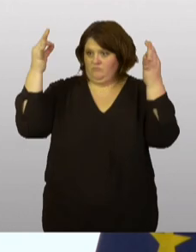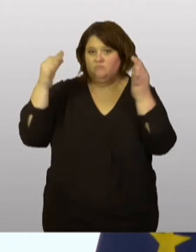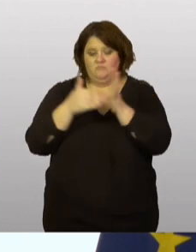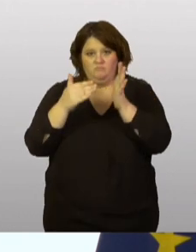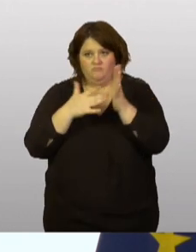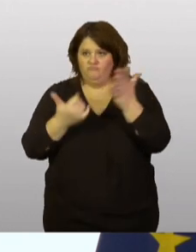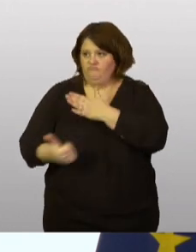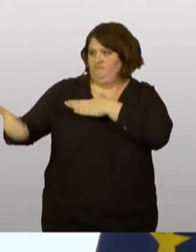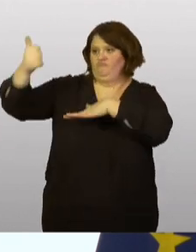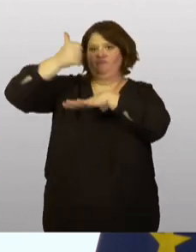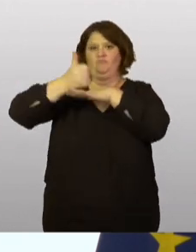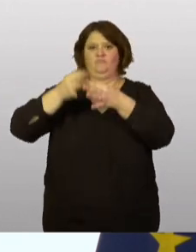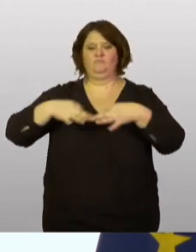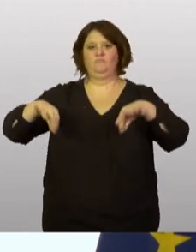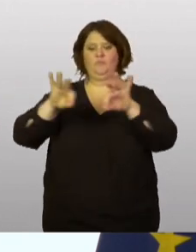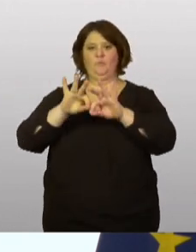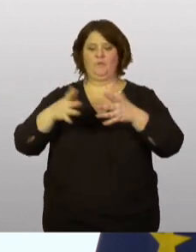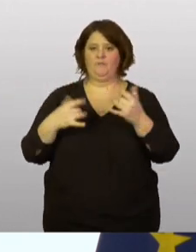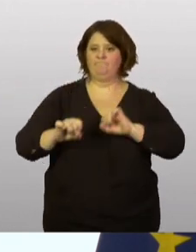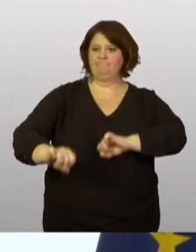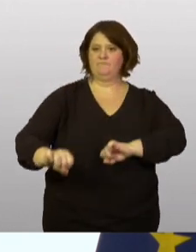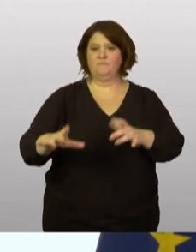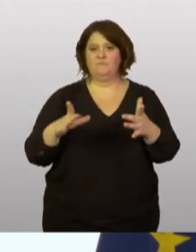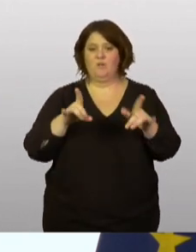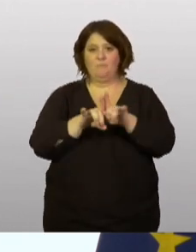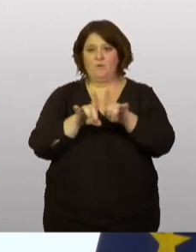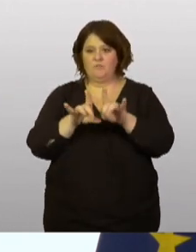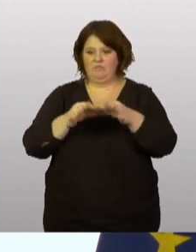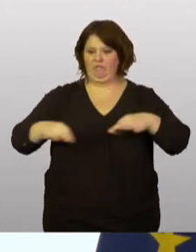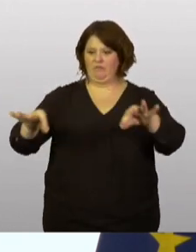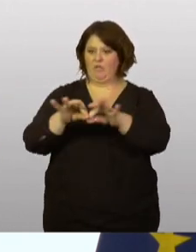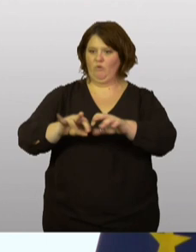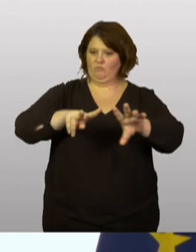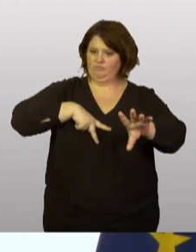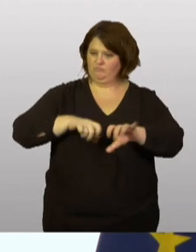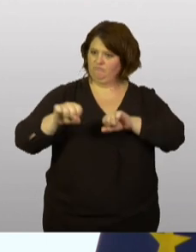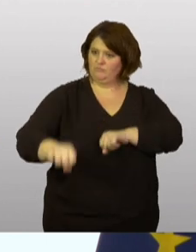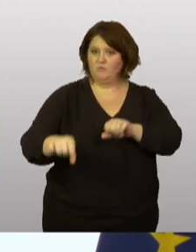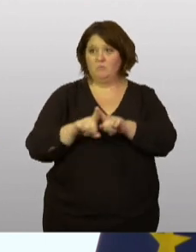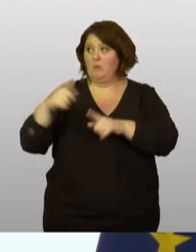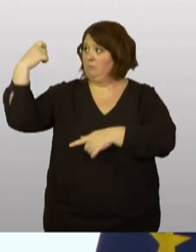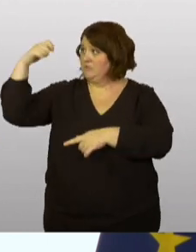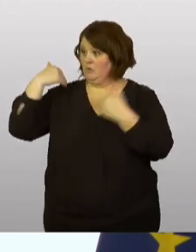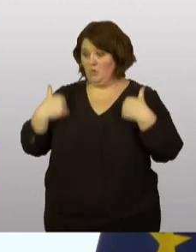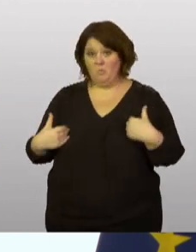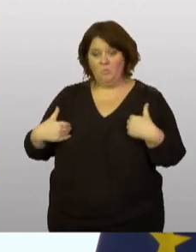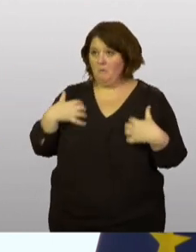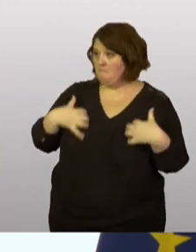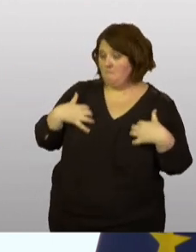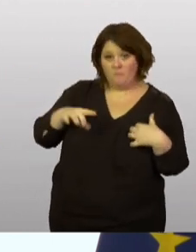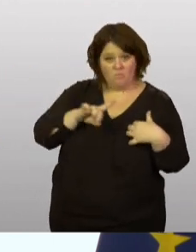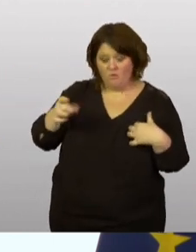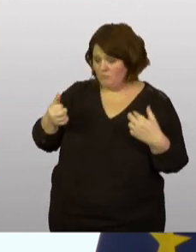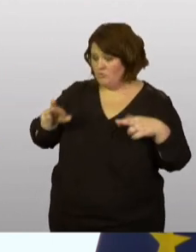souveraineté de notre pays et notre intégrité territoriale. Personne n'en doute, ni moi, ni notre président, ni aucun de nos